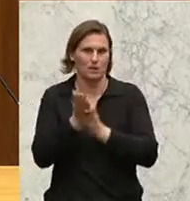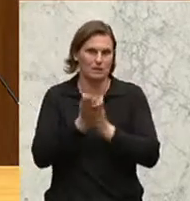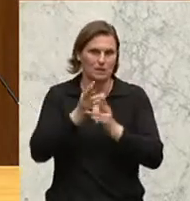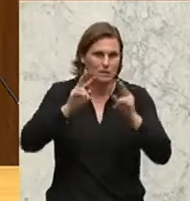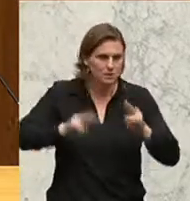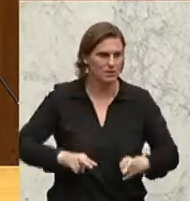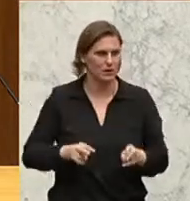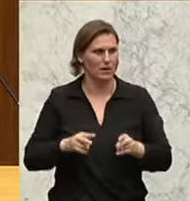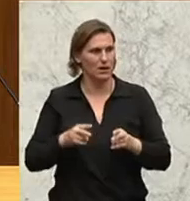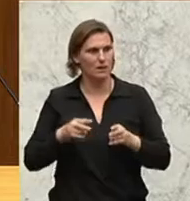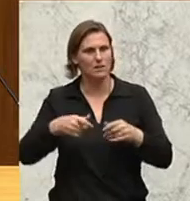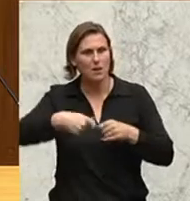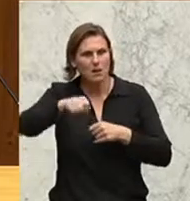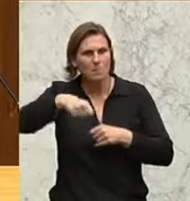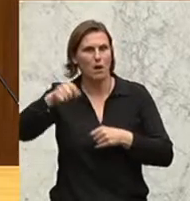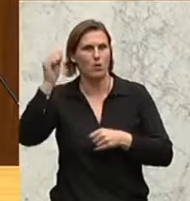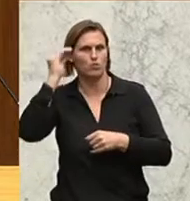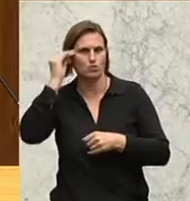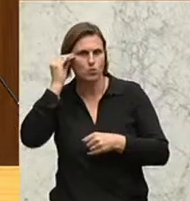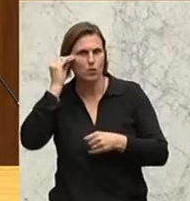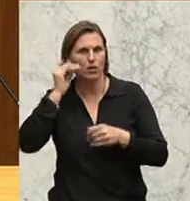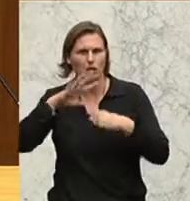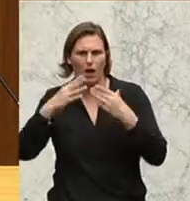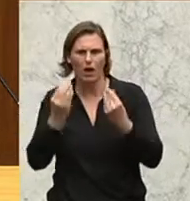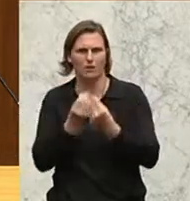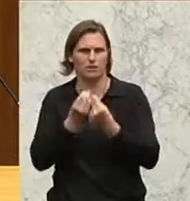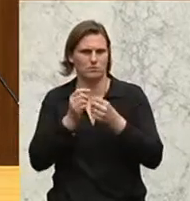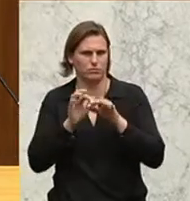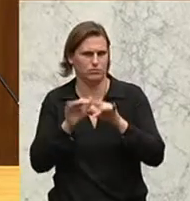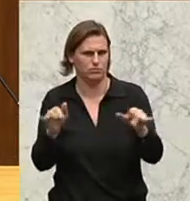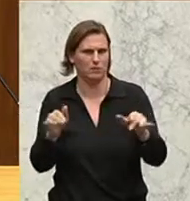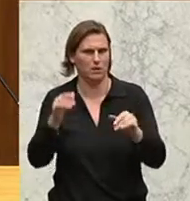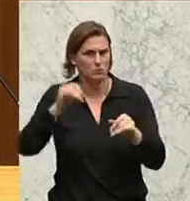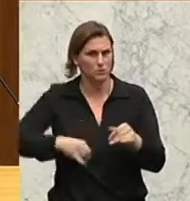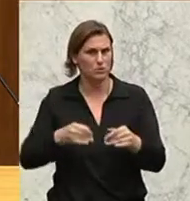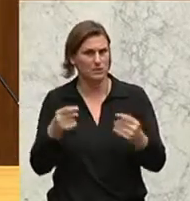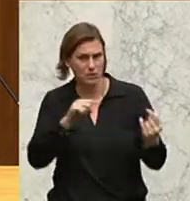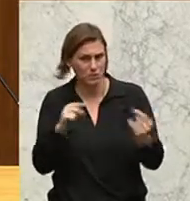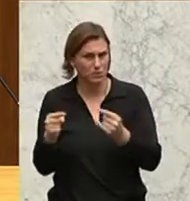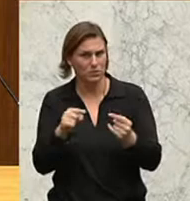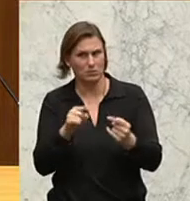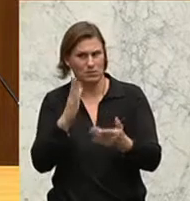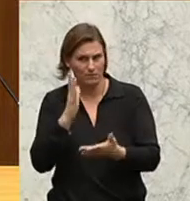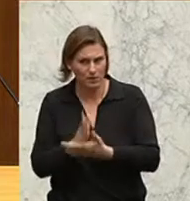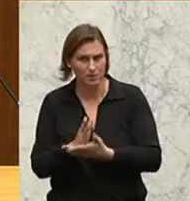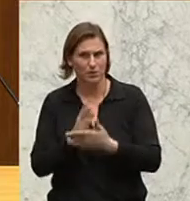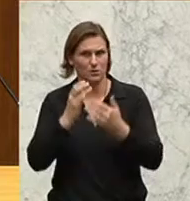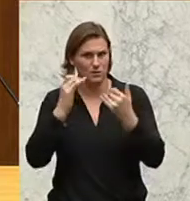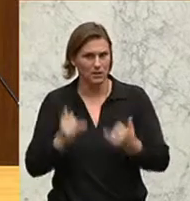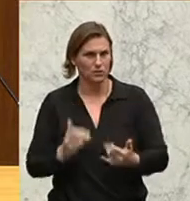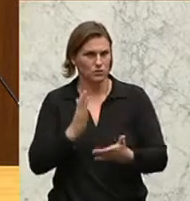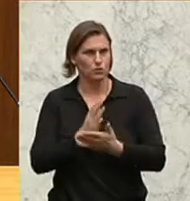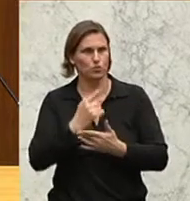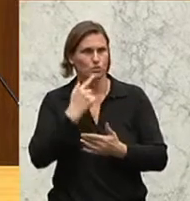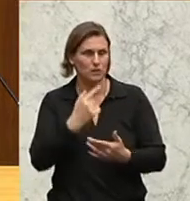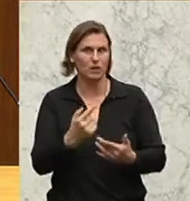der Bau der Schulen, die Räumlichkeiten, alles hängt damit zusammen. Und das muss man ausdiskutieren. Und mittlerweile ist es schon so weit, dass man sagt unter